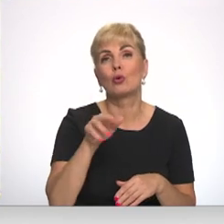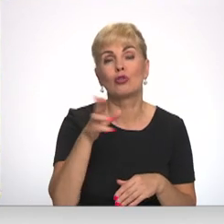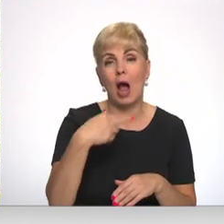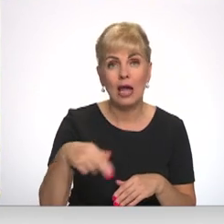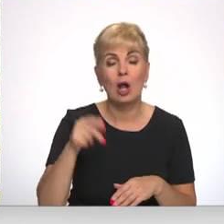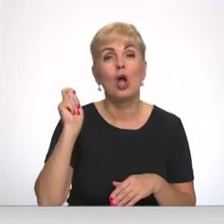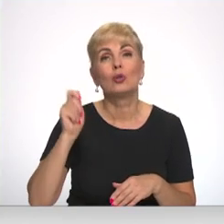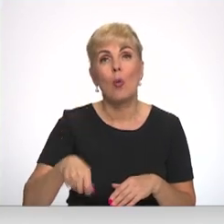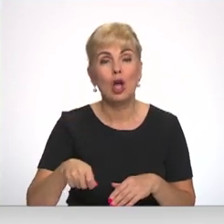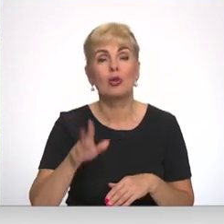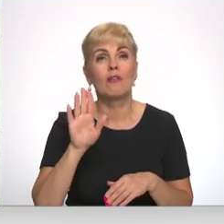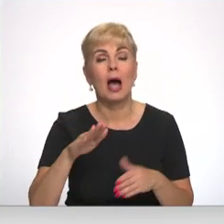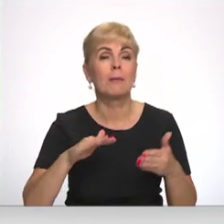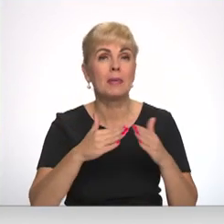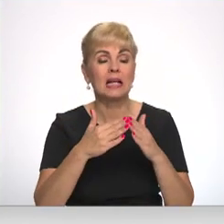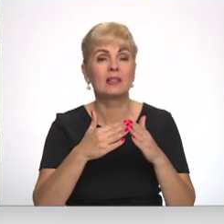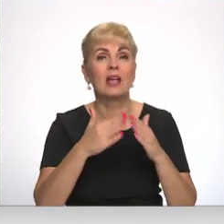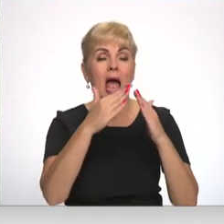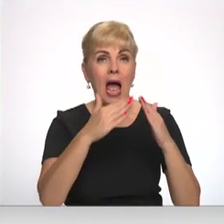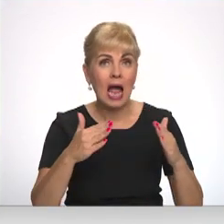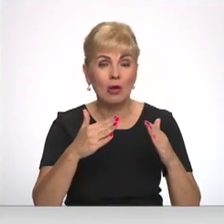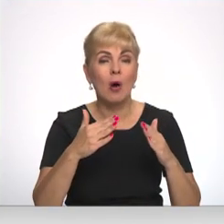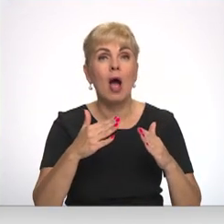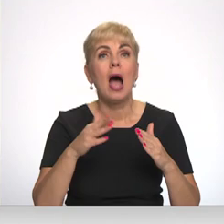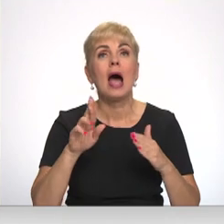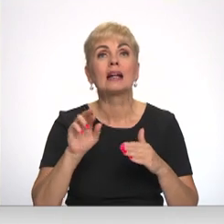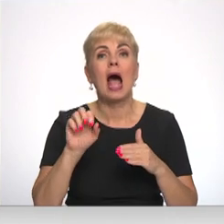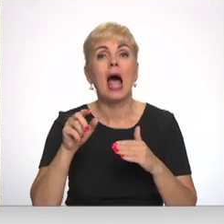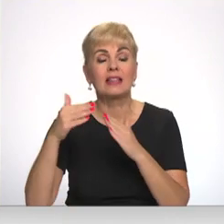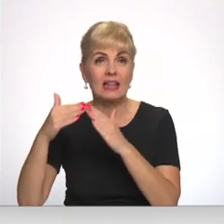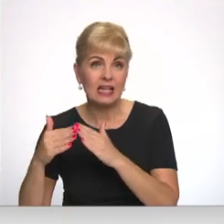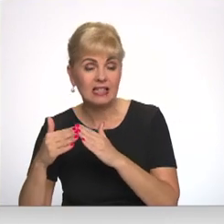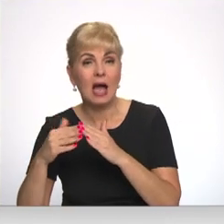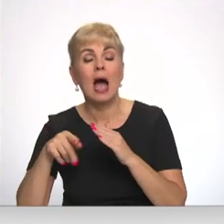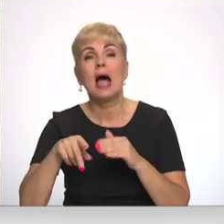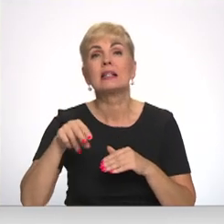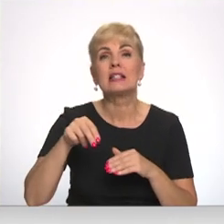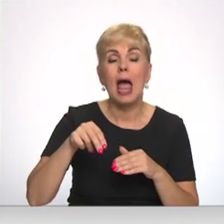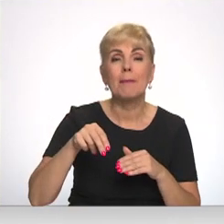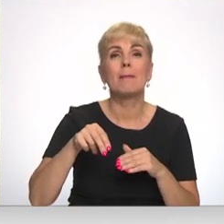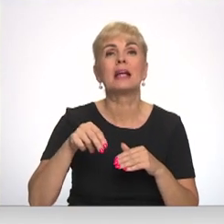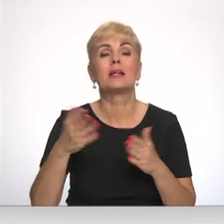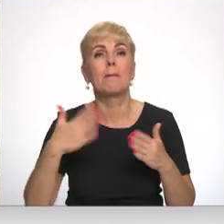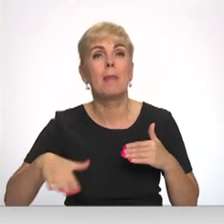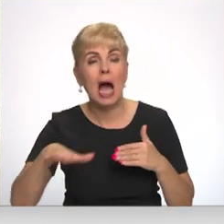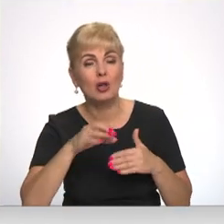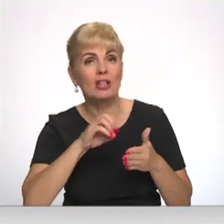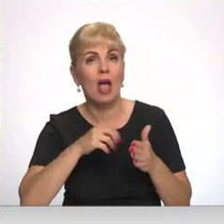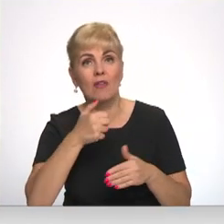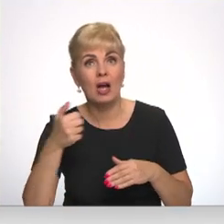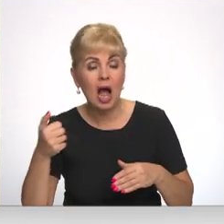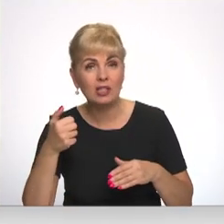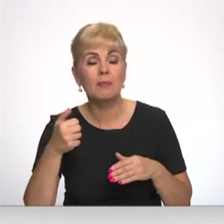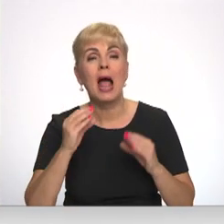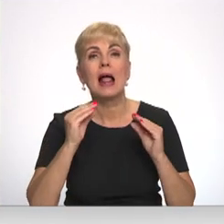Nosolīt gan varēs tikai pilsēku un kādreizējo ratnīcu, jo ne zemezemēkām, vēsturiskais pilsparks ar 19. gadsimta ledus